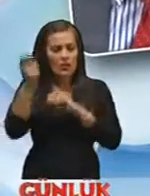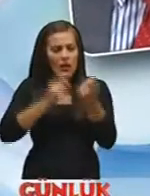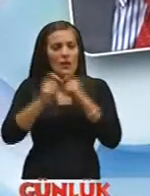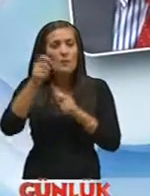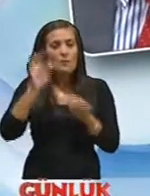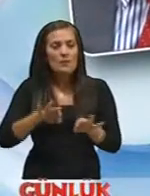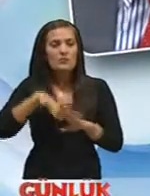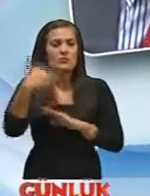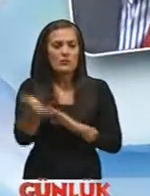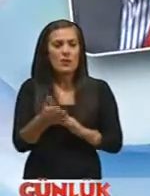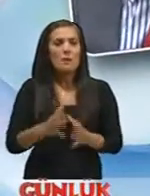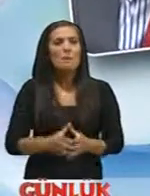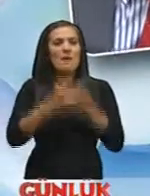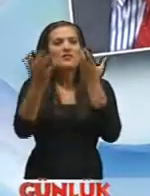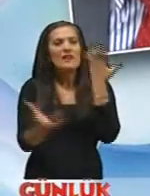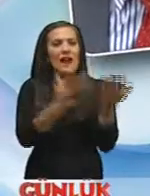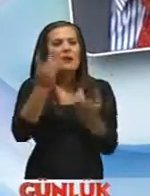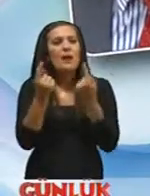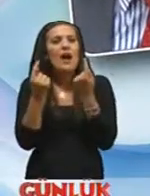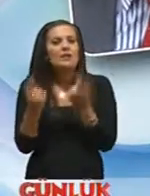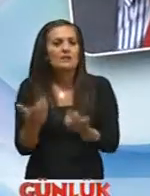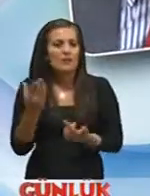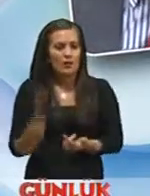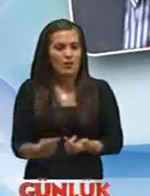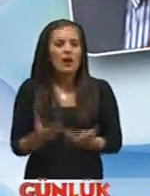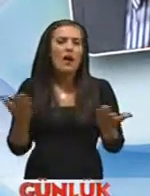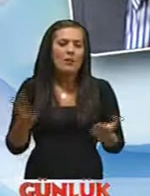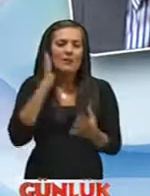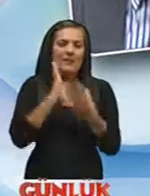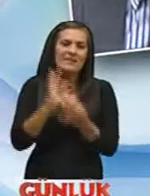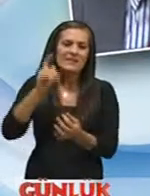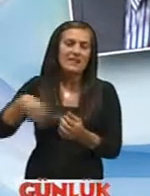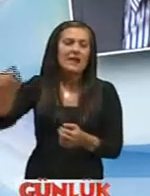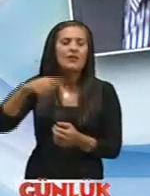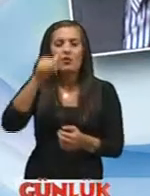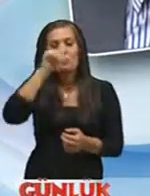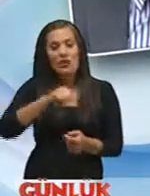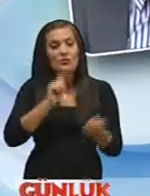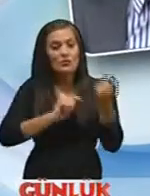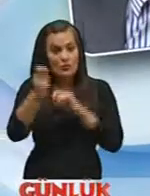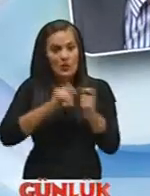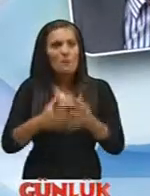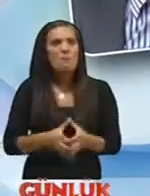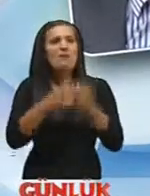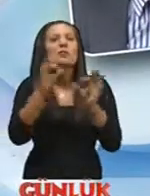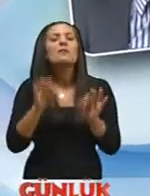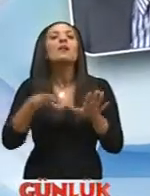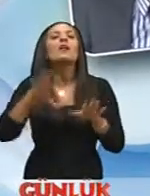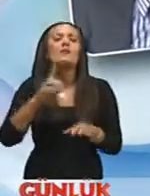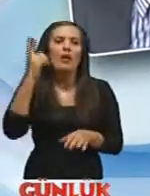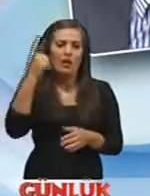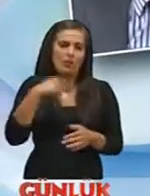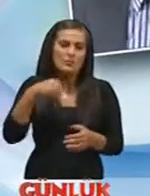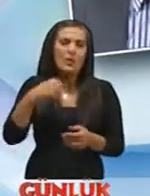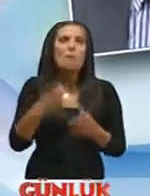başladıktan sonra baca yangınlarımız da azalmaya başladı evet ama insanlar doğal gaz kullanıyorum bacam kirlenmiyor diye bacasını